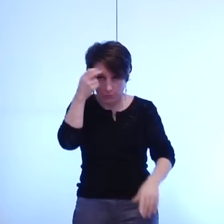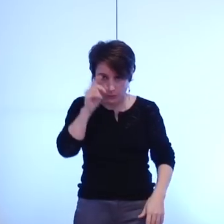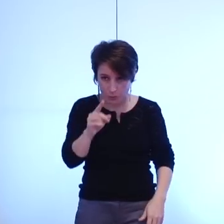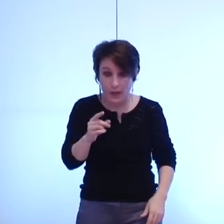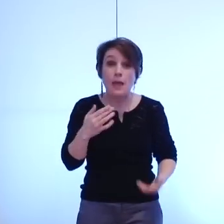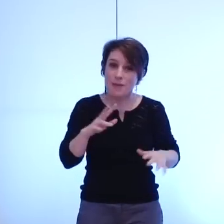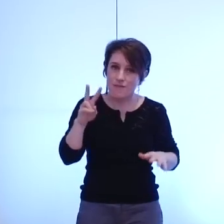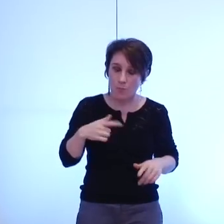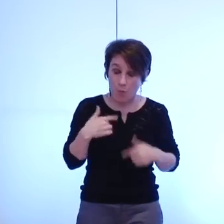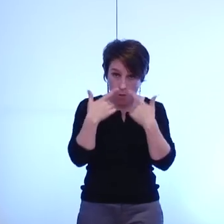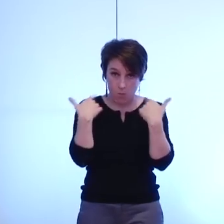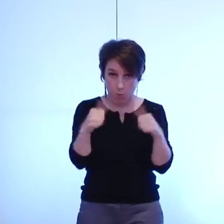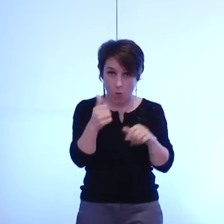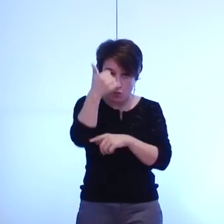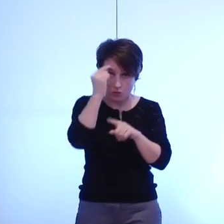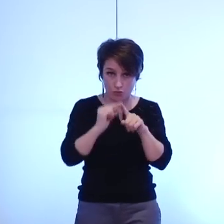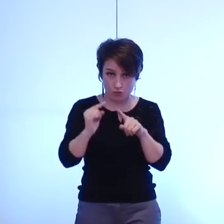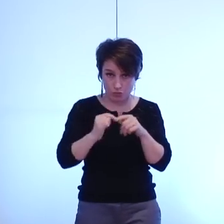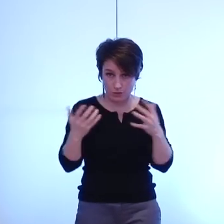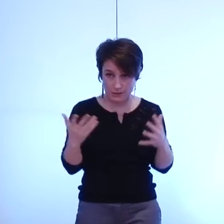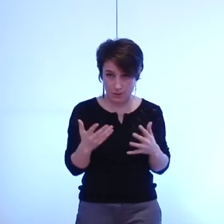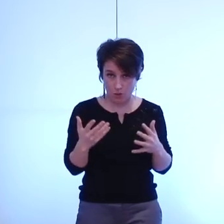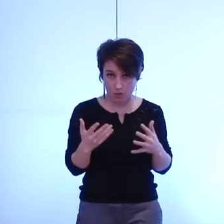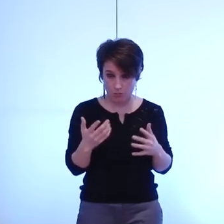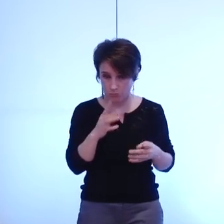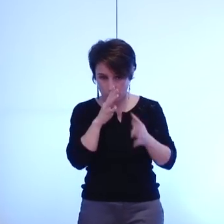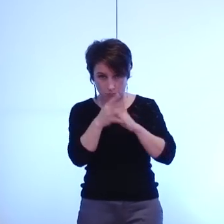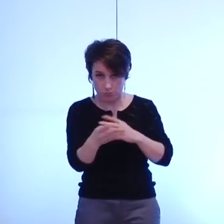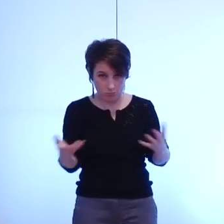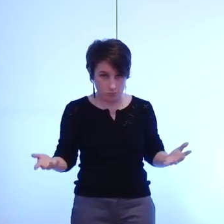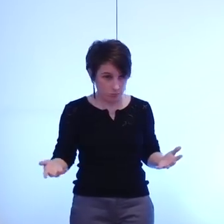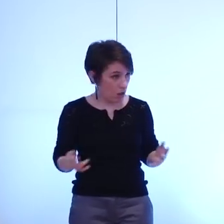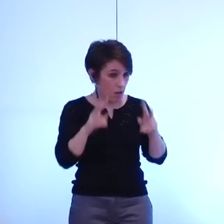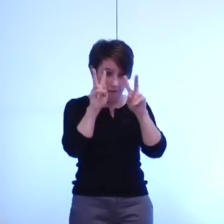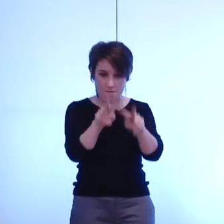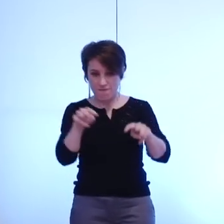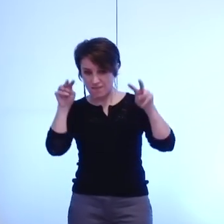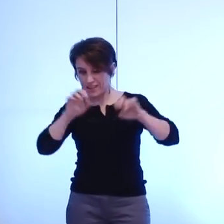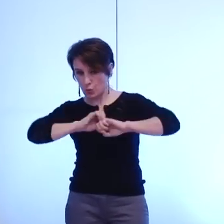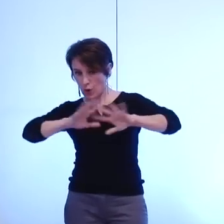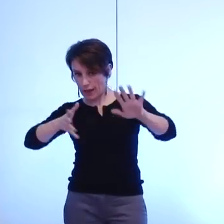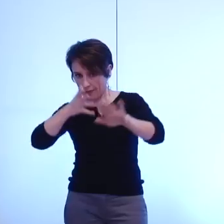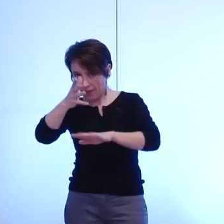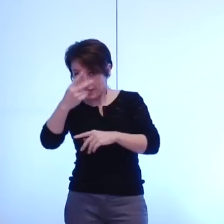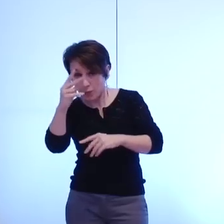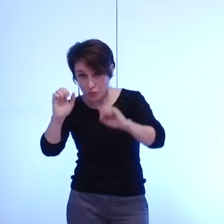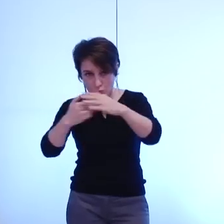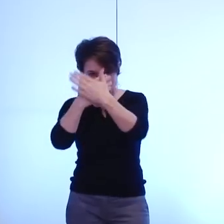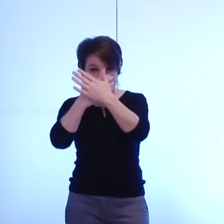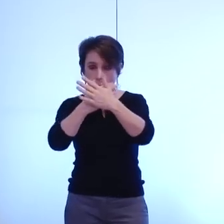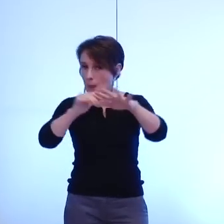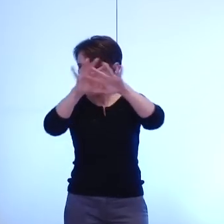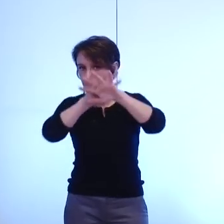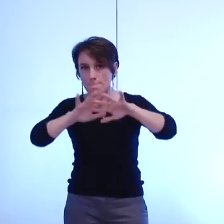frappé par le manque de vision claire d'avenir de cette future métropole on a parlé